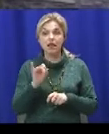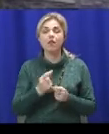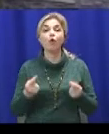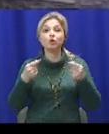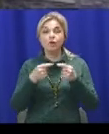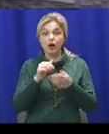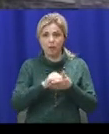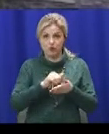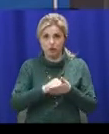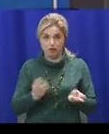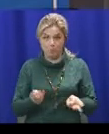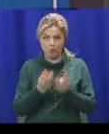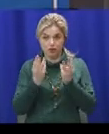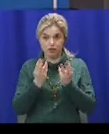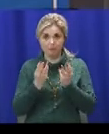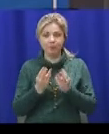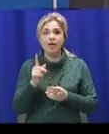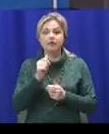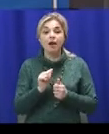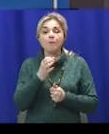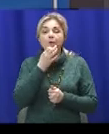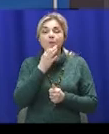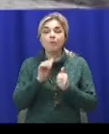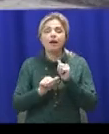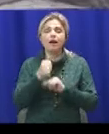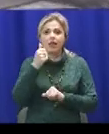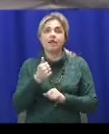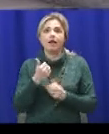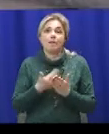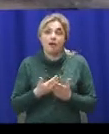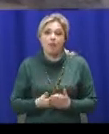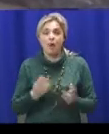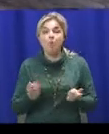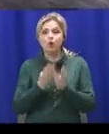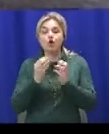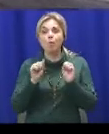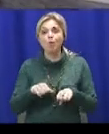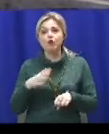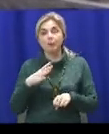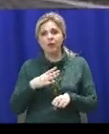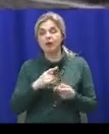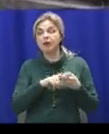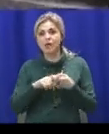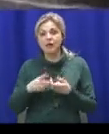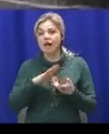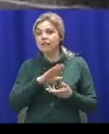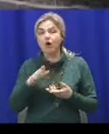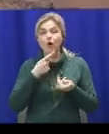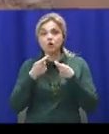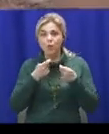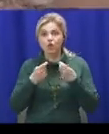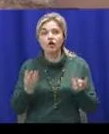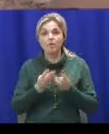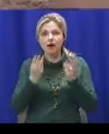виникнення пожежі. За попередню версію слідства, пожежа могла виникнути внаслідок необережного поводження з паливно